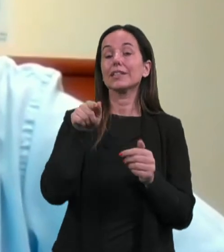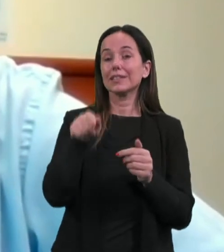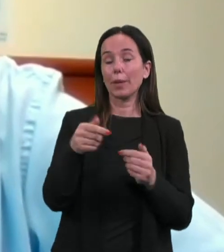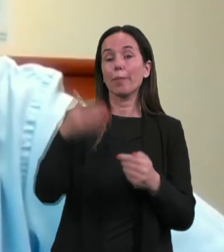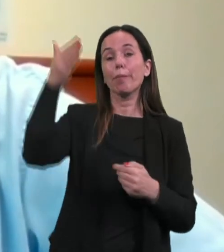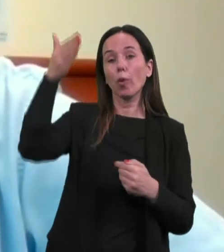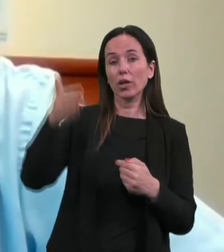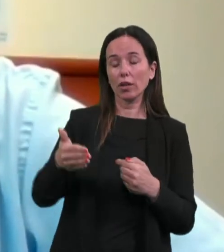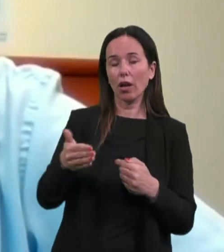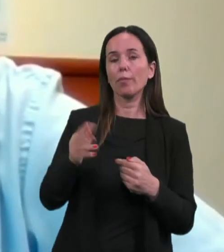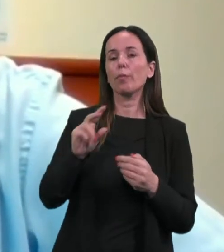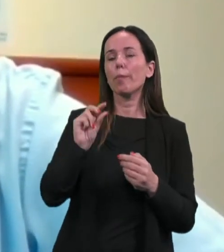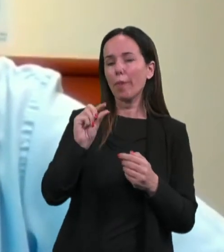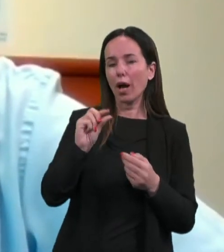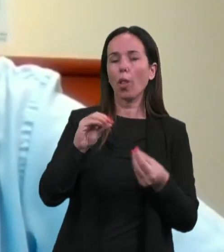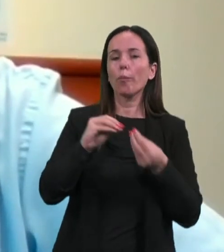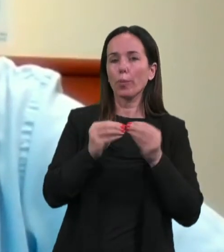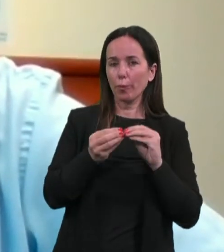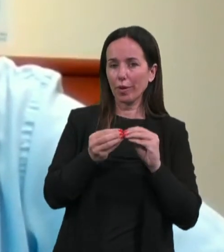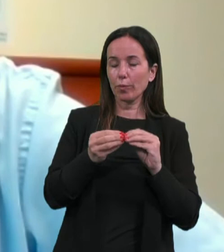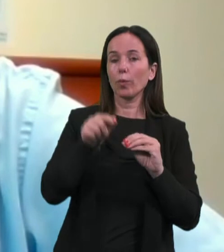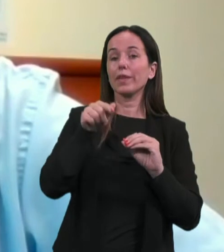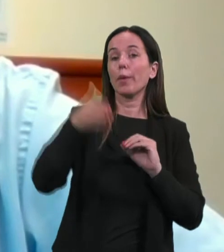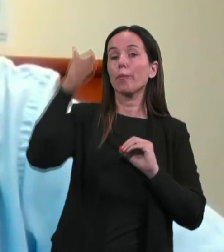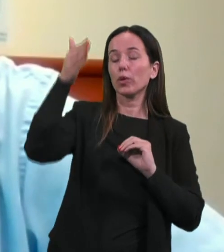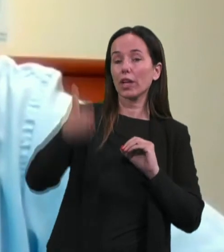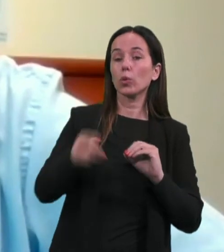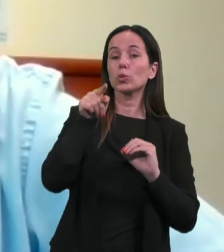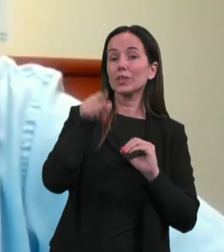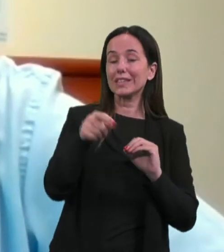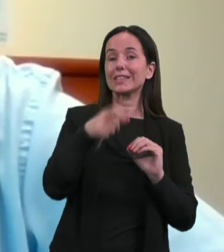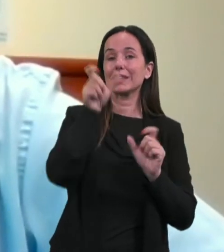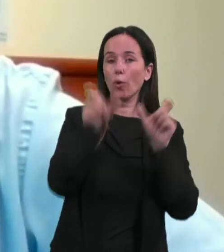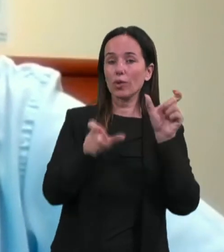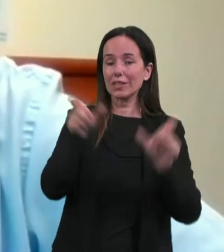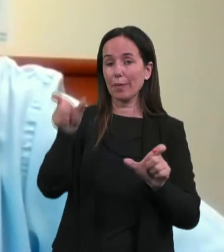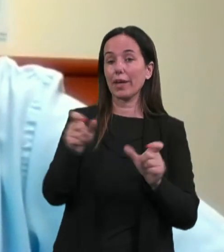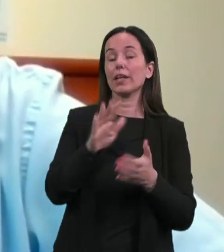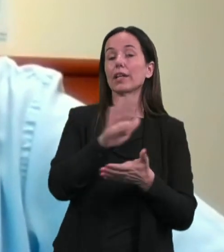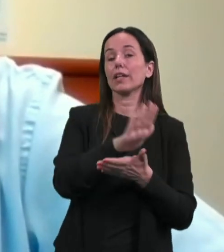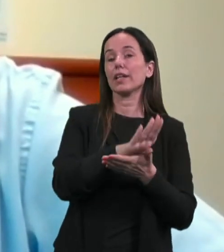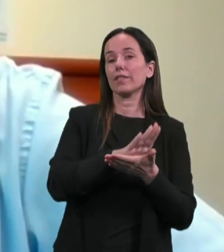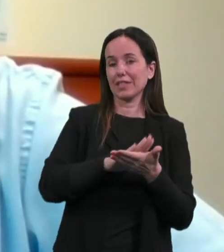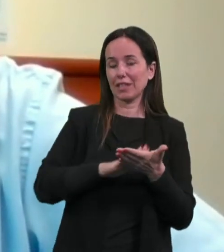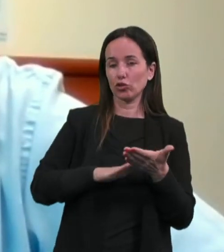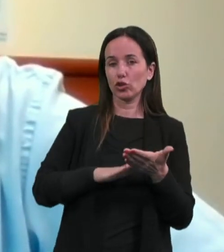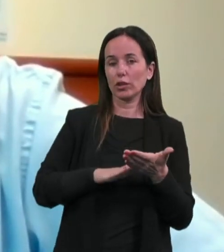so pač male težave. Na portalu so tisti, ki jih je v začetku kot testno